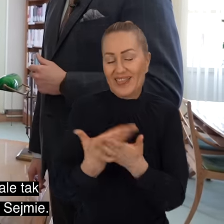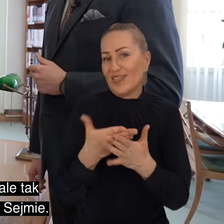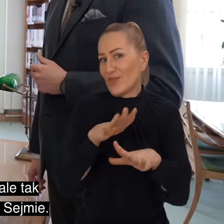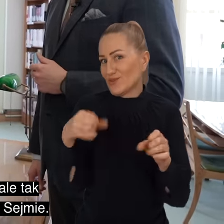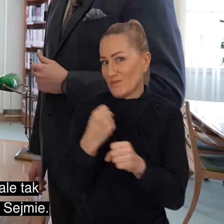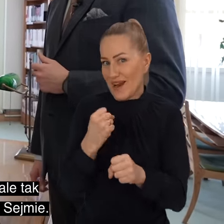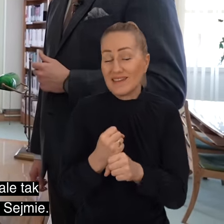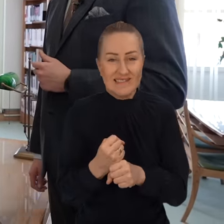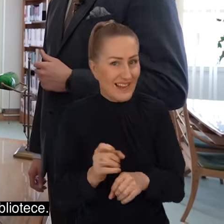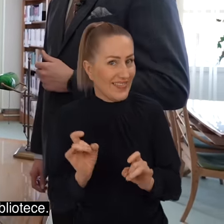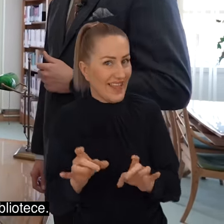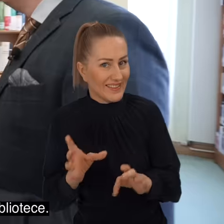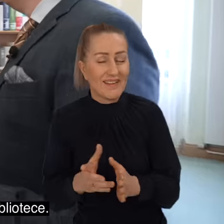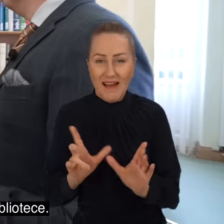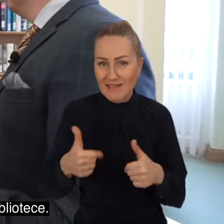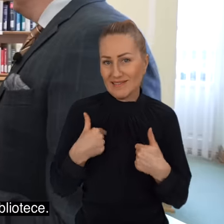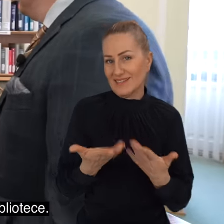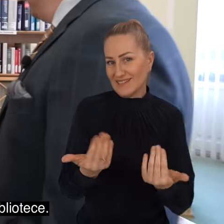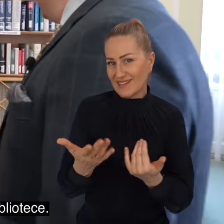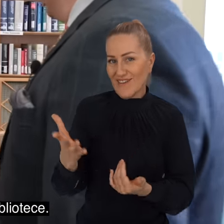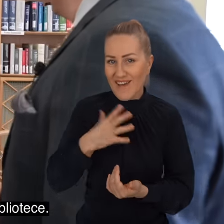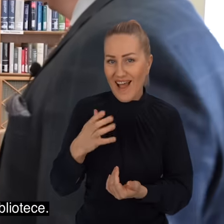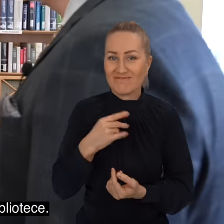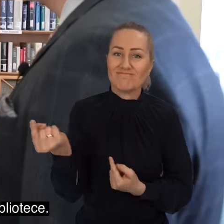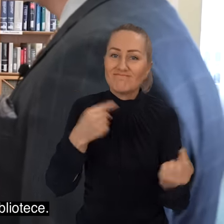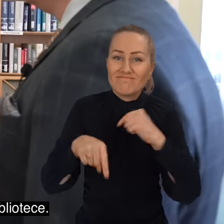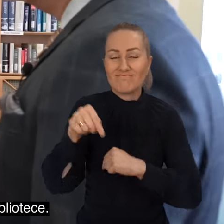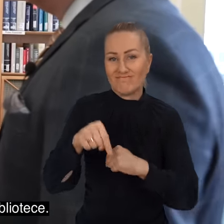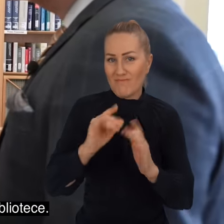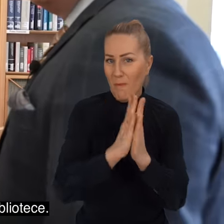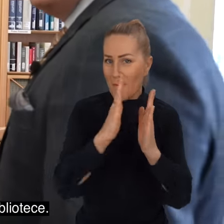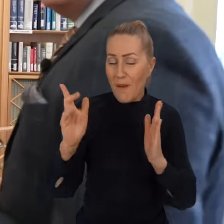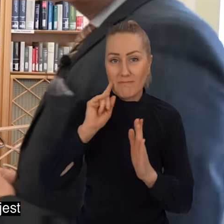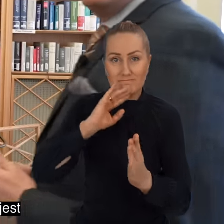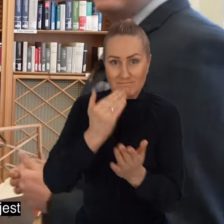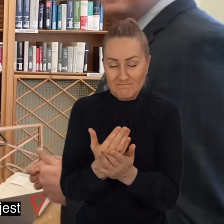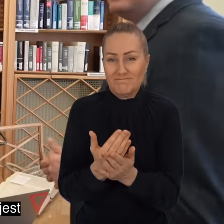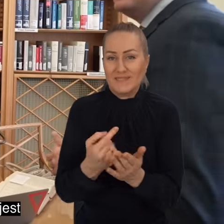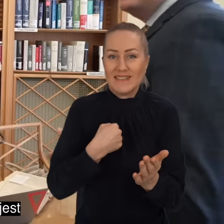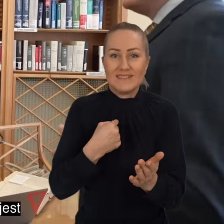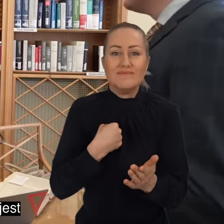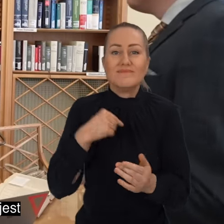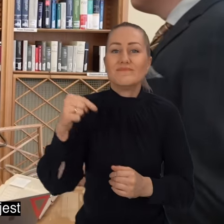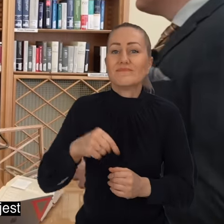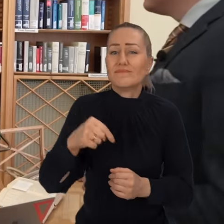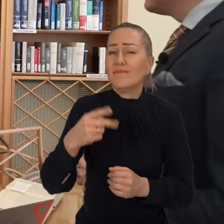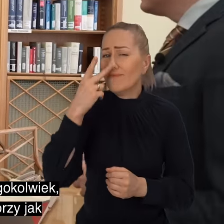dużo prac w sejmie. O, chyba tak. Zachęcam do tych przyjmowania w bibliotece. Ja powiem szczerze, że to jest